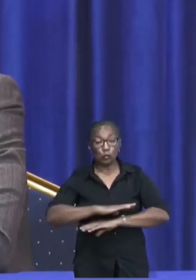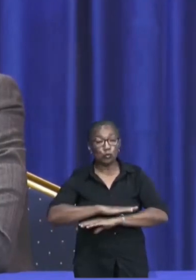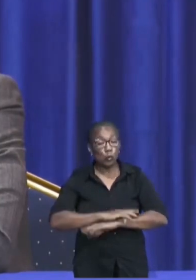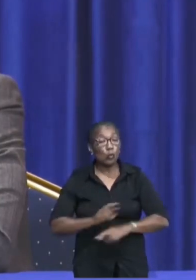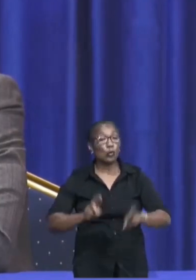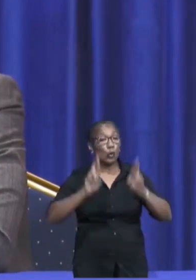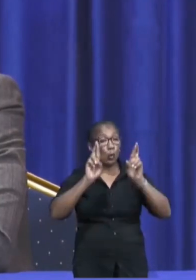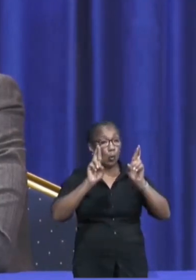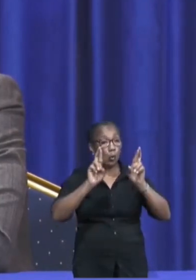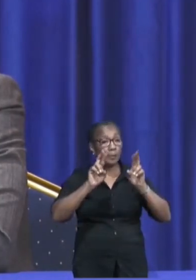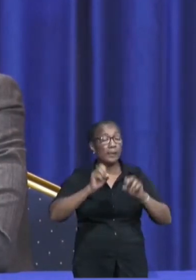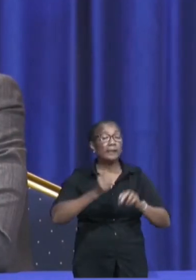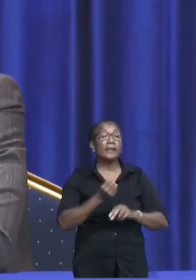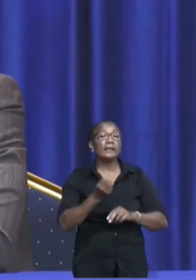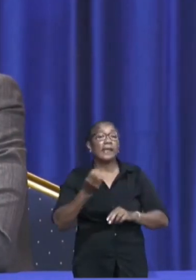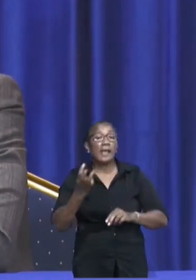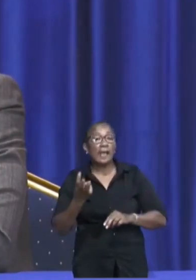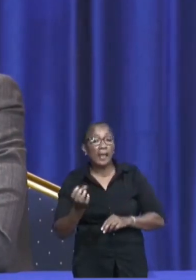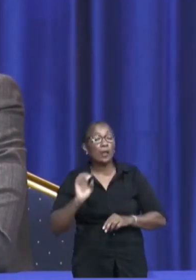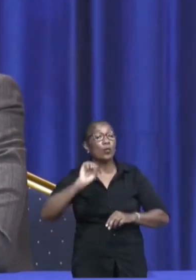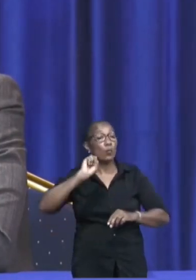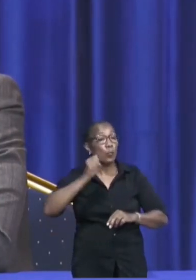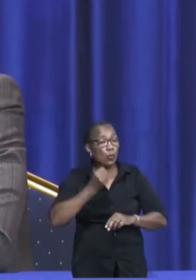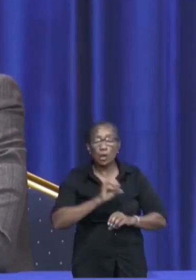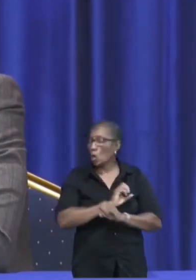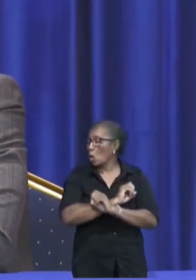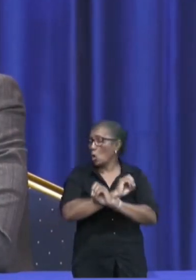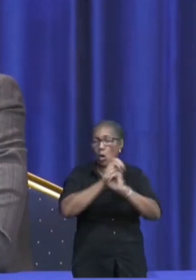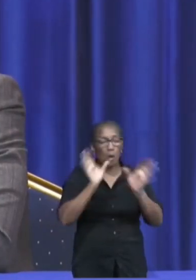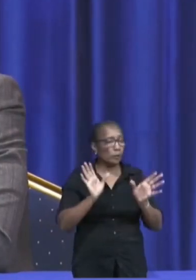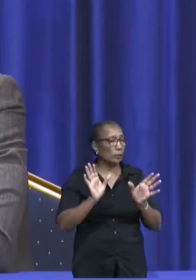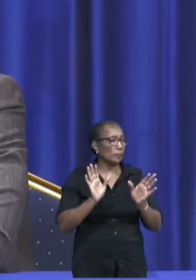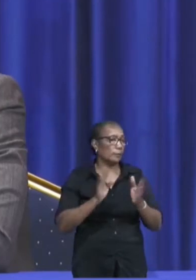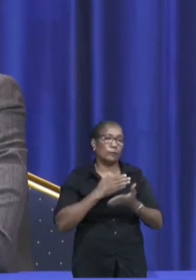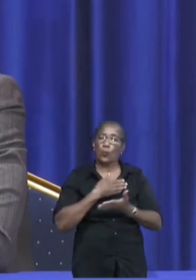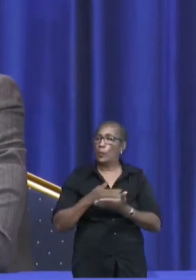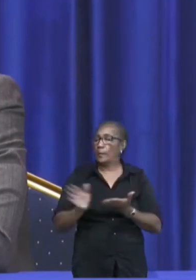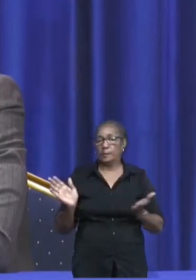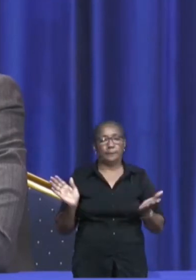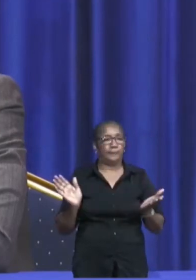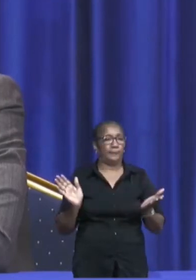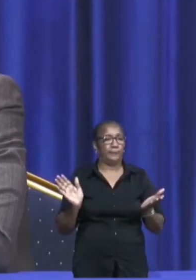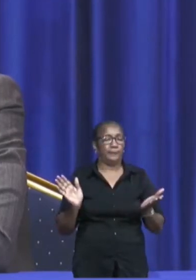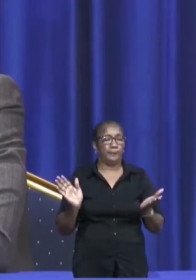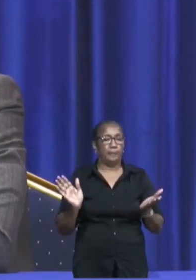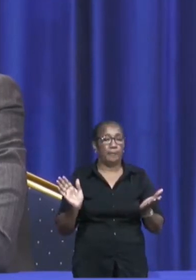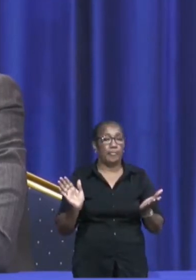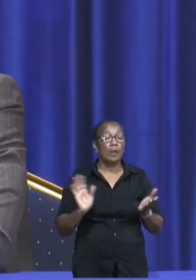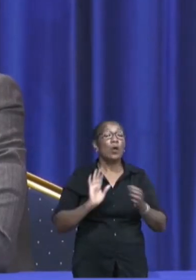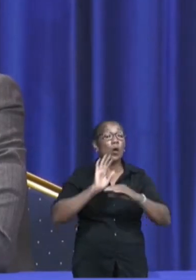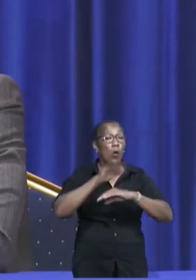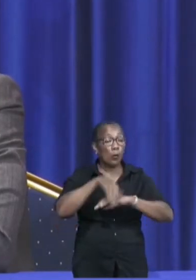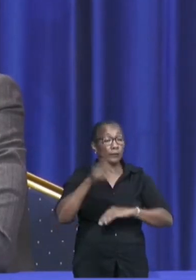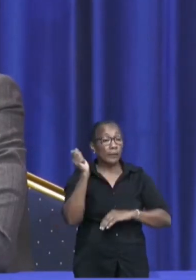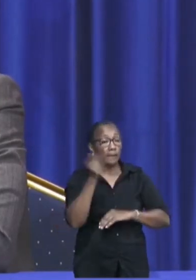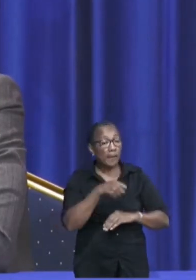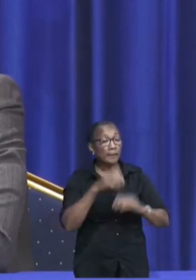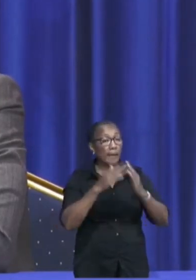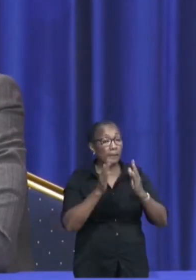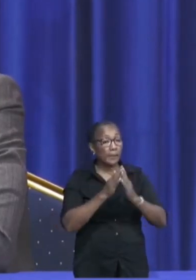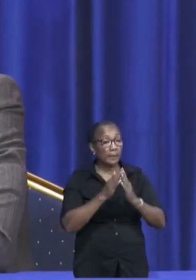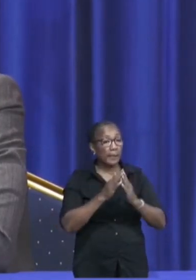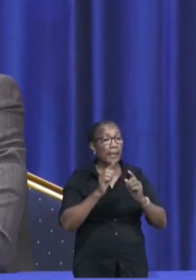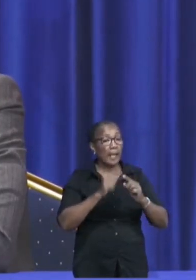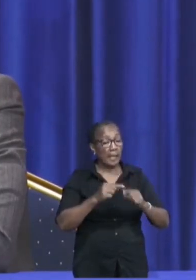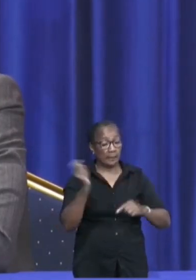hoop dat hiermee elke mogelijke onduidelijkheid uit de wereld is geholpen. Over de maand april en de